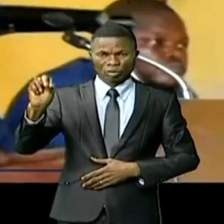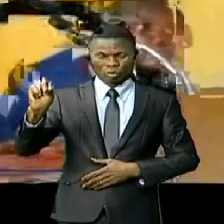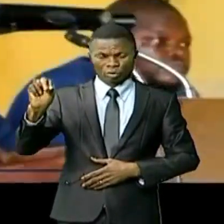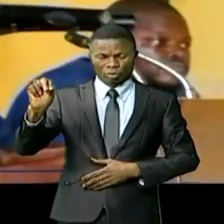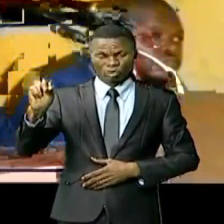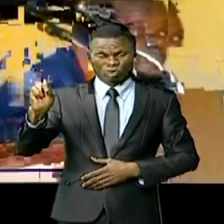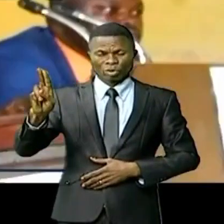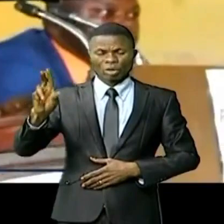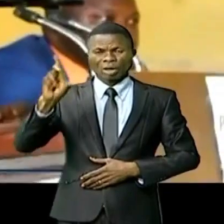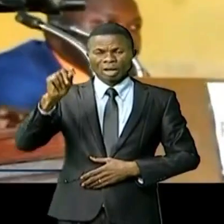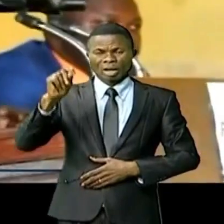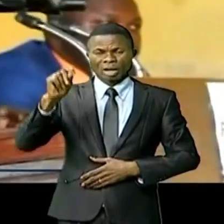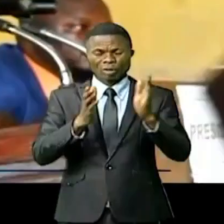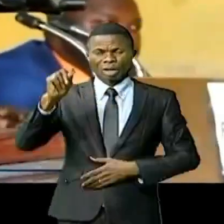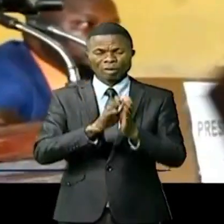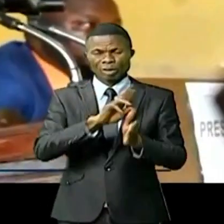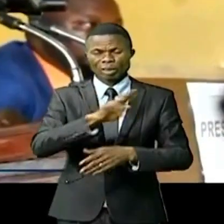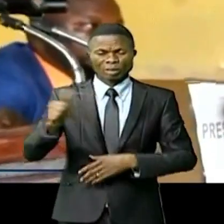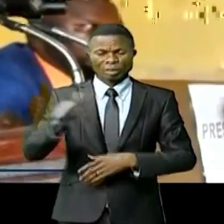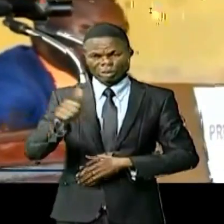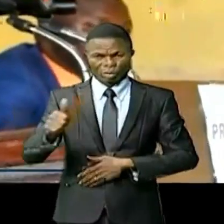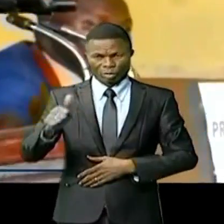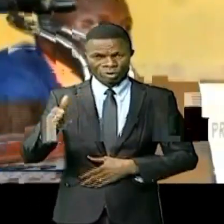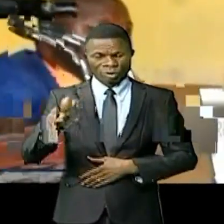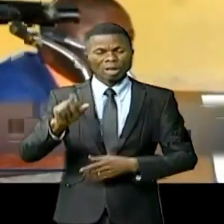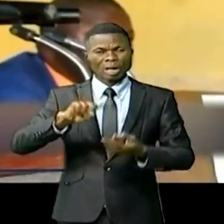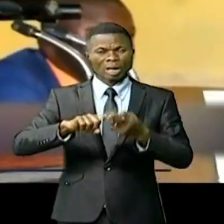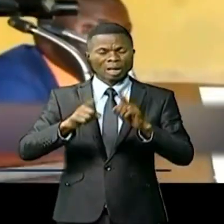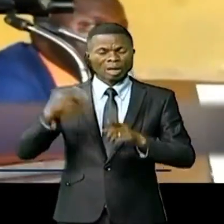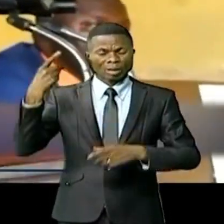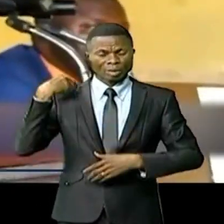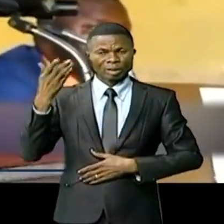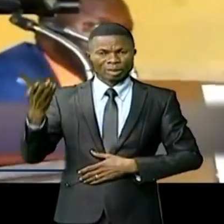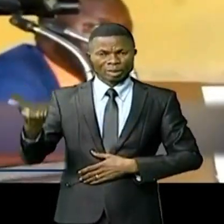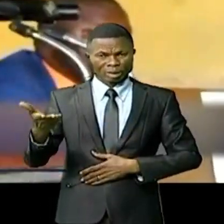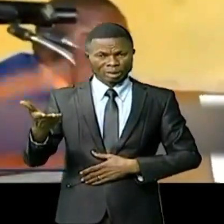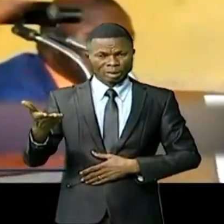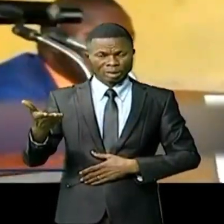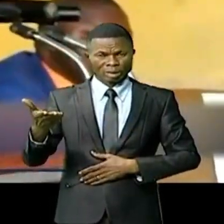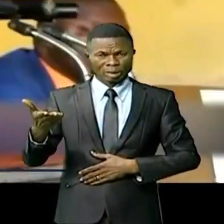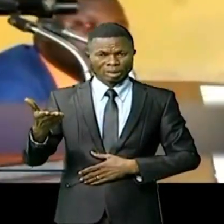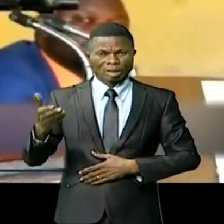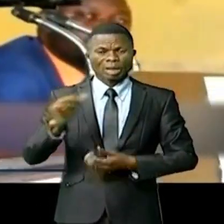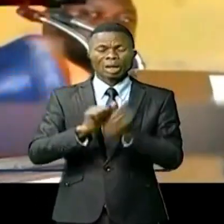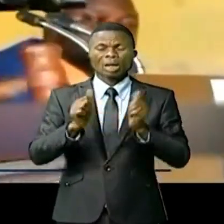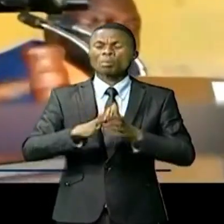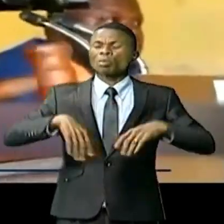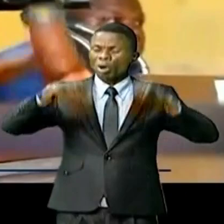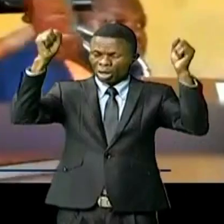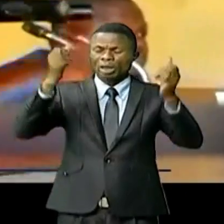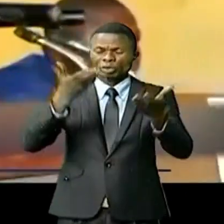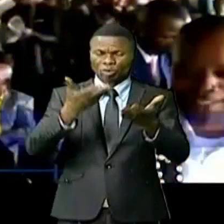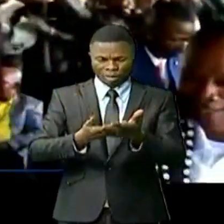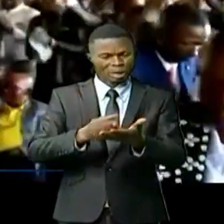gouvernement de Sankourou le gouvernement de Sankourou est donc adoptée.